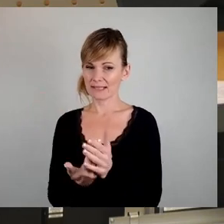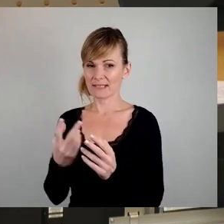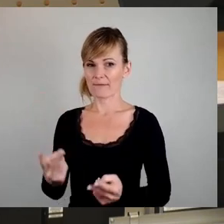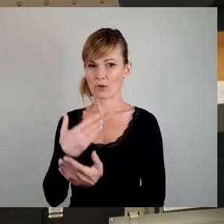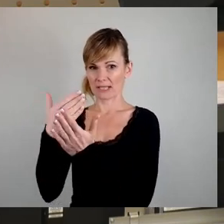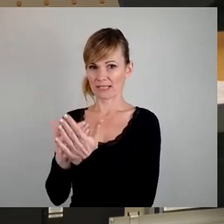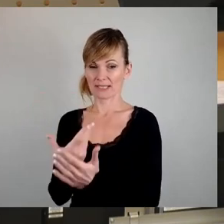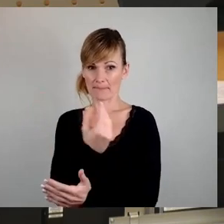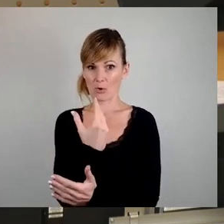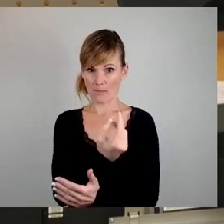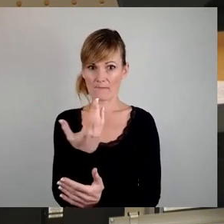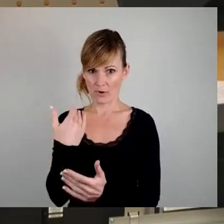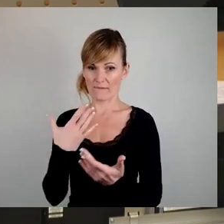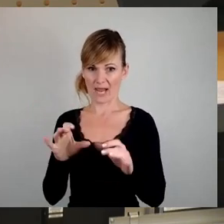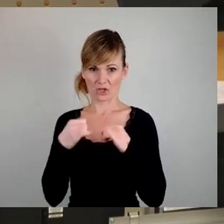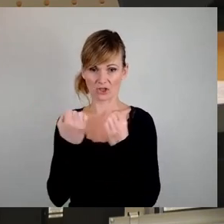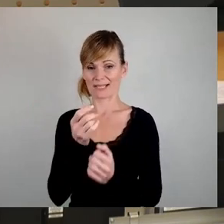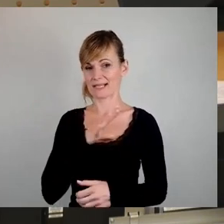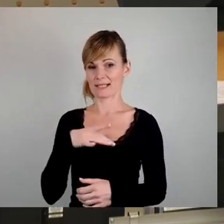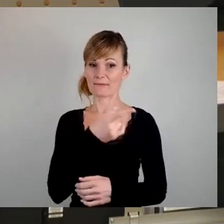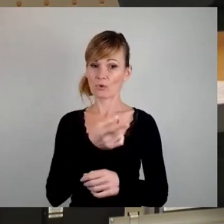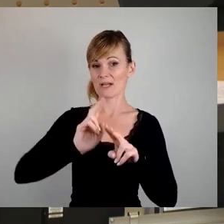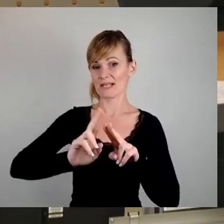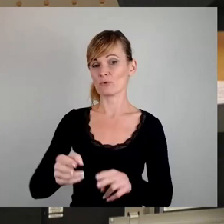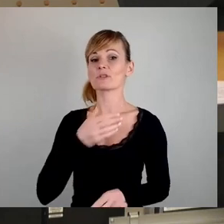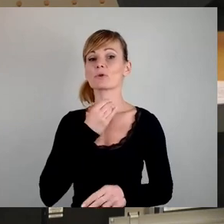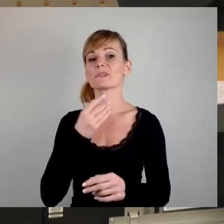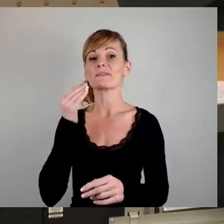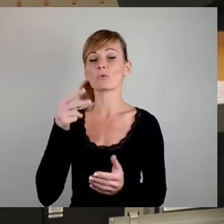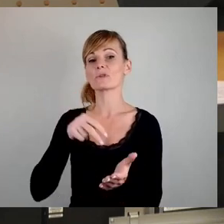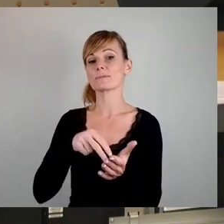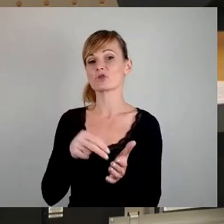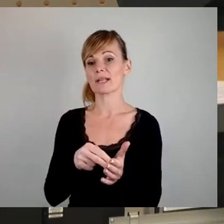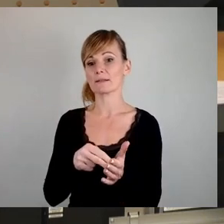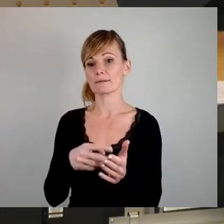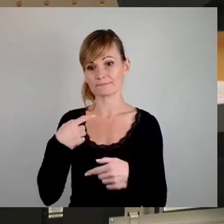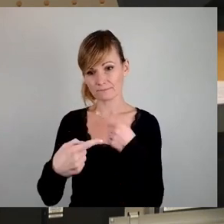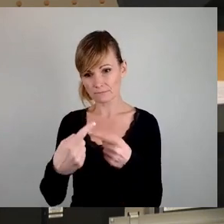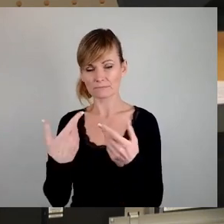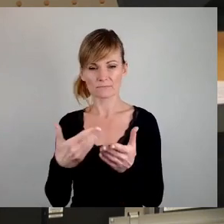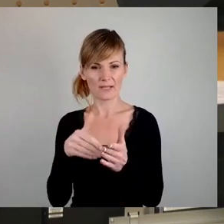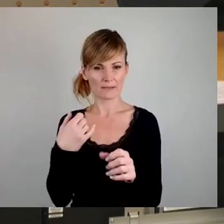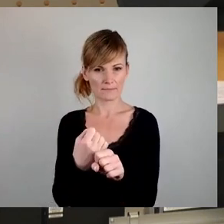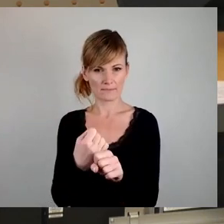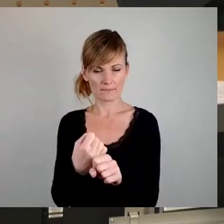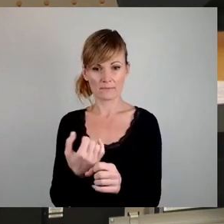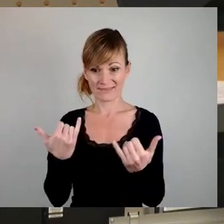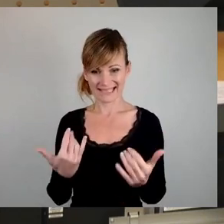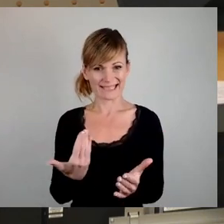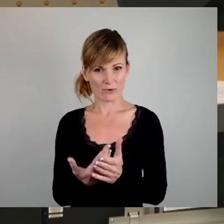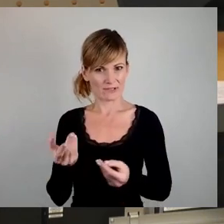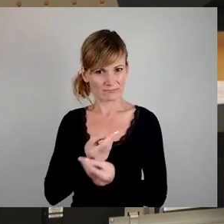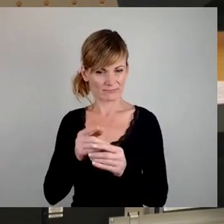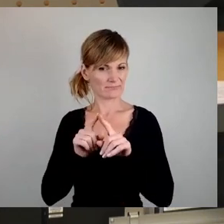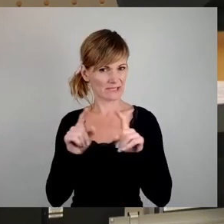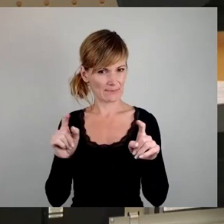Freistaat bekommen, um den sanierungsbedürftigen Wohnungsbestand instand zu setzen, über dessen Erwerb wir heute hier sprechen. Und